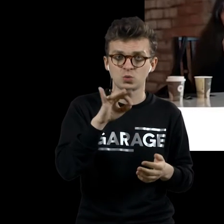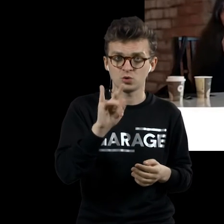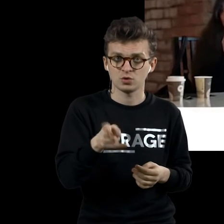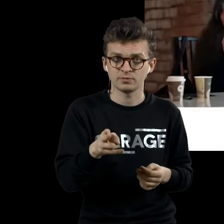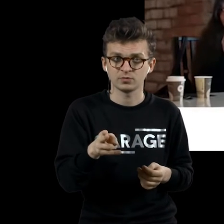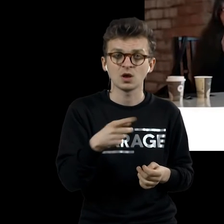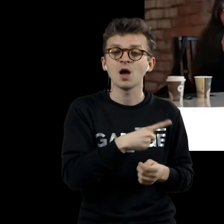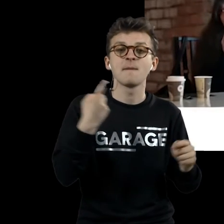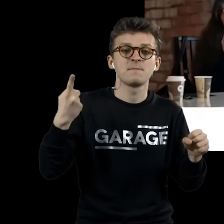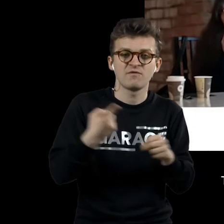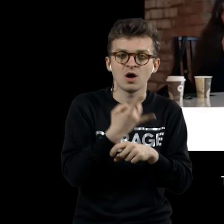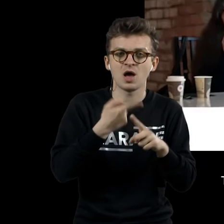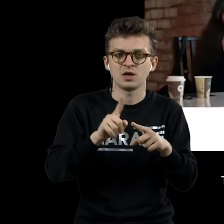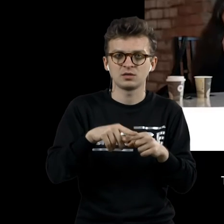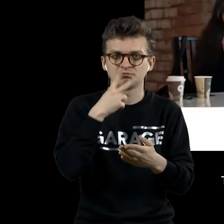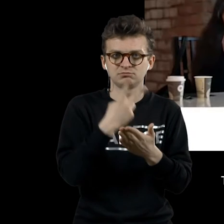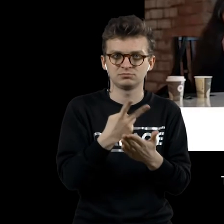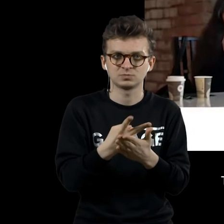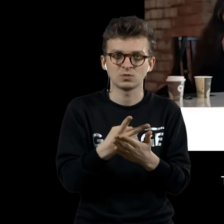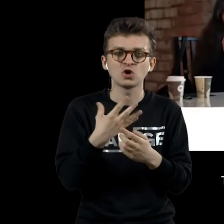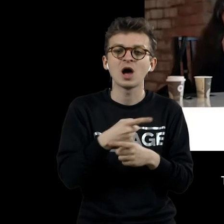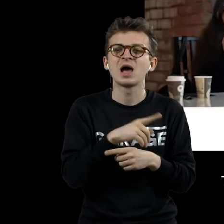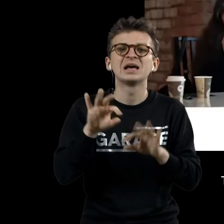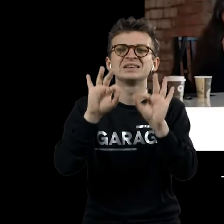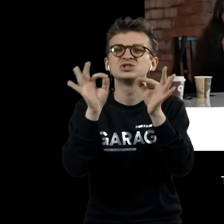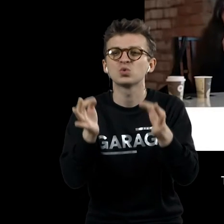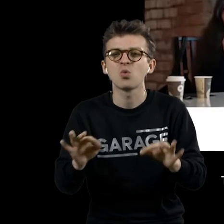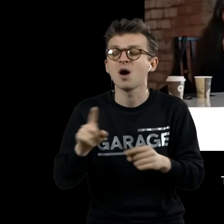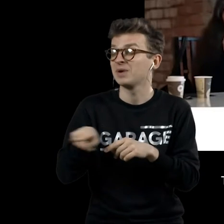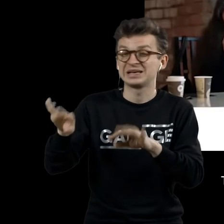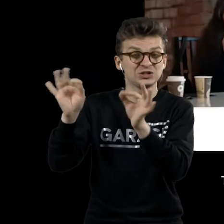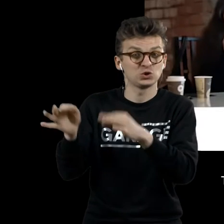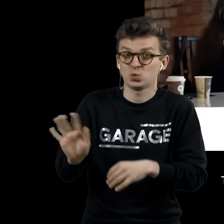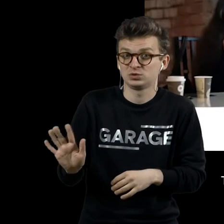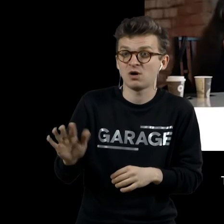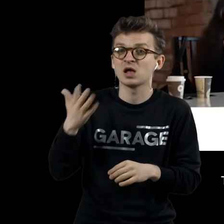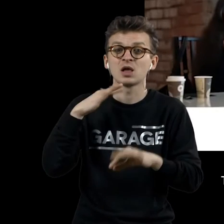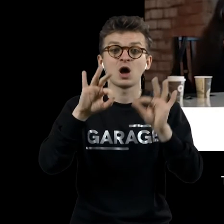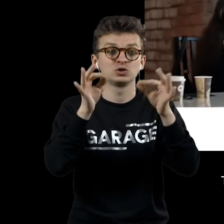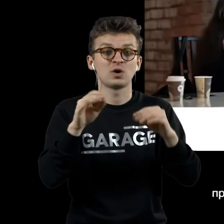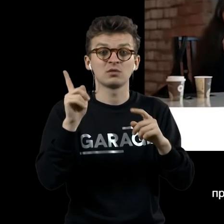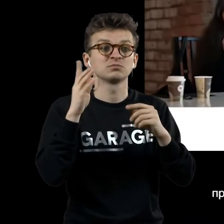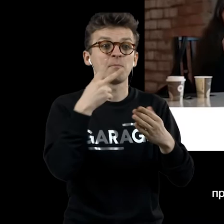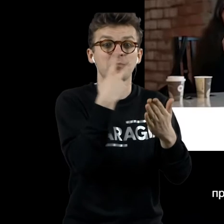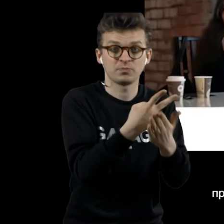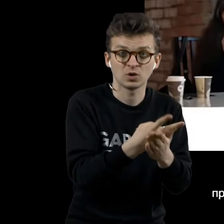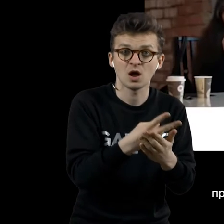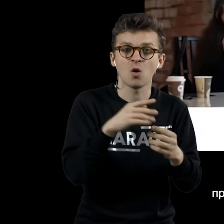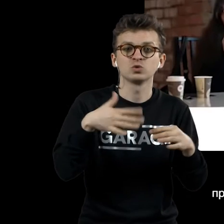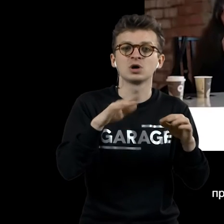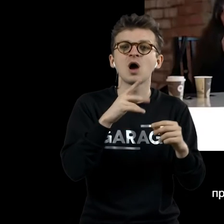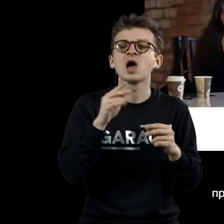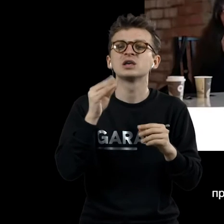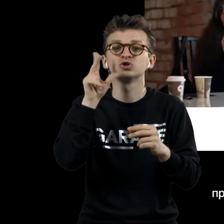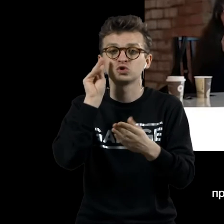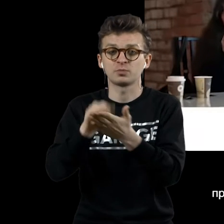где он их впервые выставил. То есть произведениями искусства они стали, когда они были выставлены. Но датировал он их тем годом, когда он их купил. Еще не знаю, что